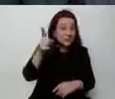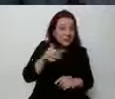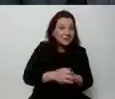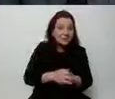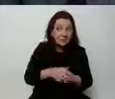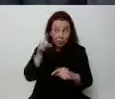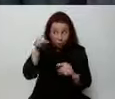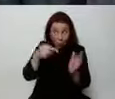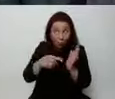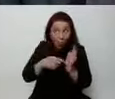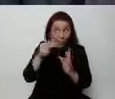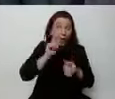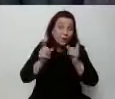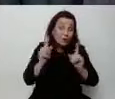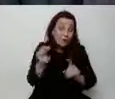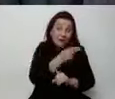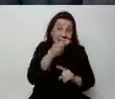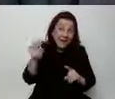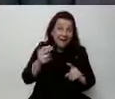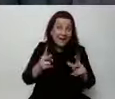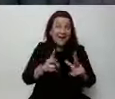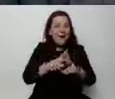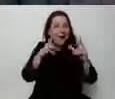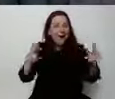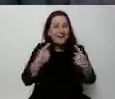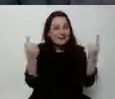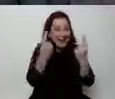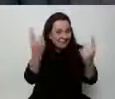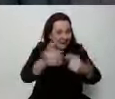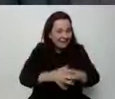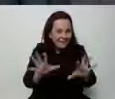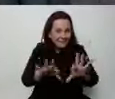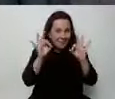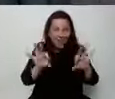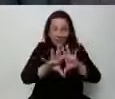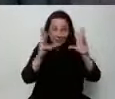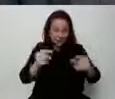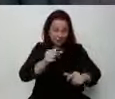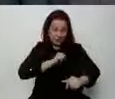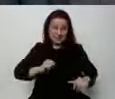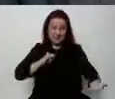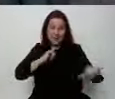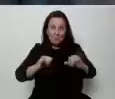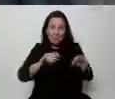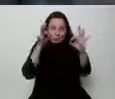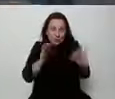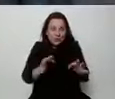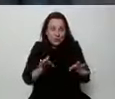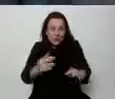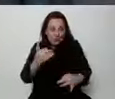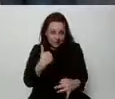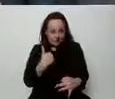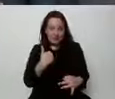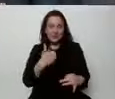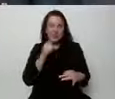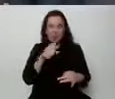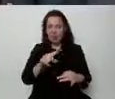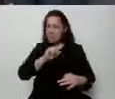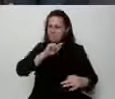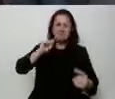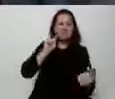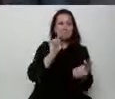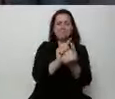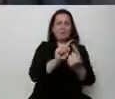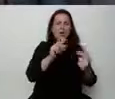rozmowa w kampanii wyborczej? Naprawdę się pan godzi z tym, żeby wszyscy samorządowcy, którzy dzisiaj byli i są na pierwszej linii walki z epidemią,